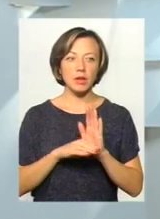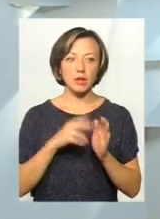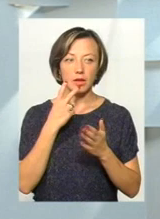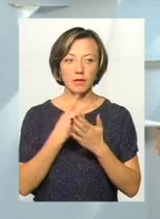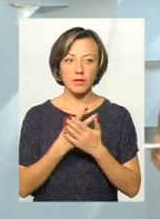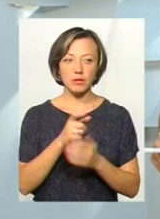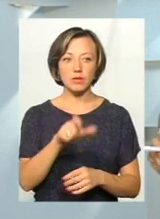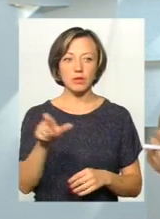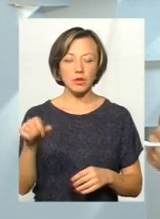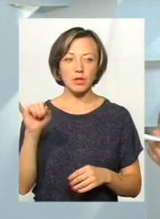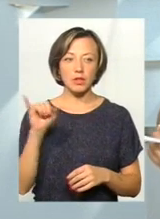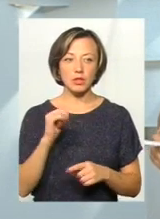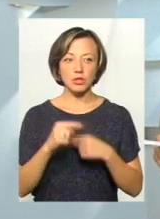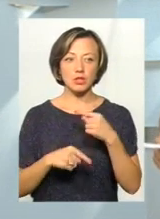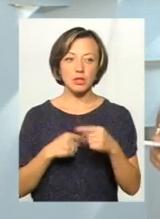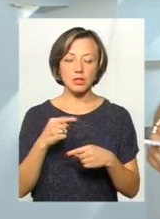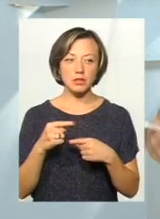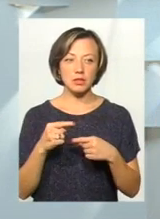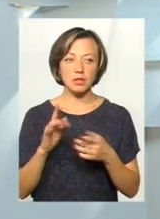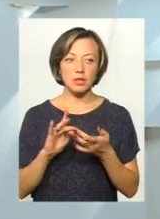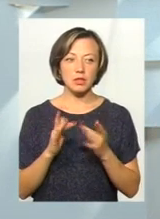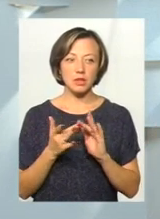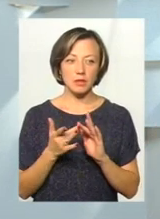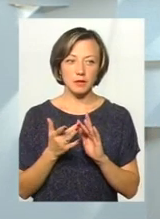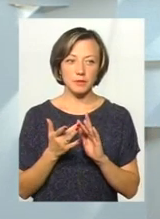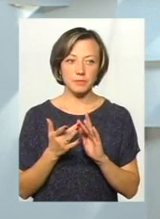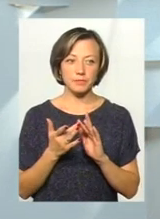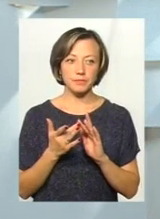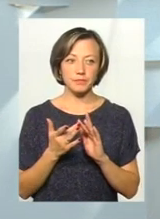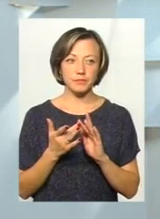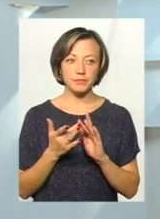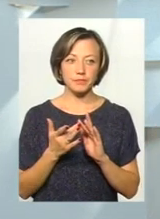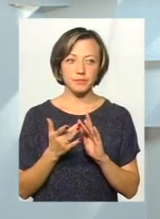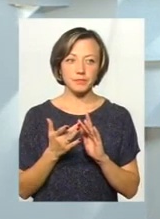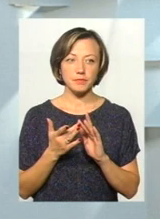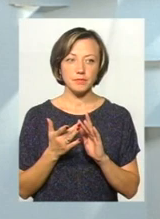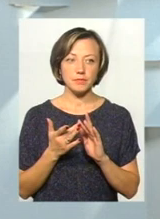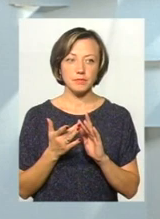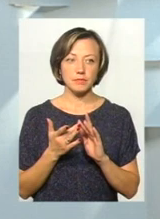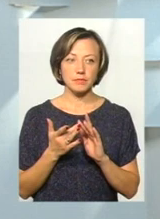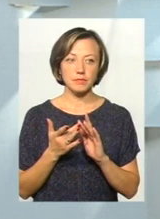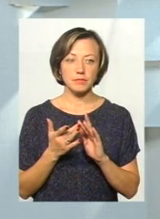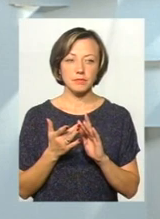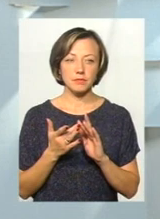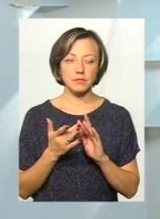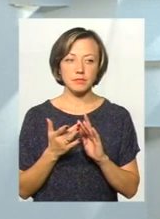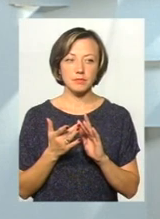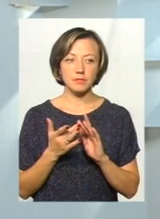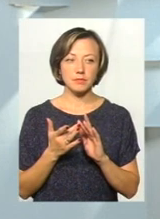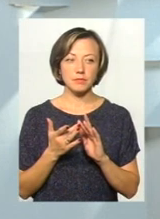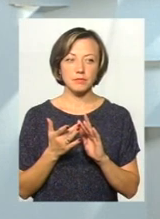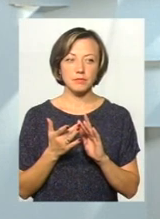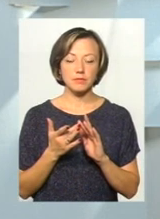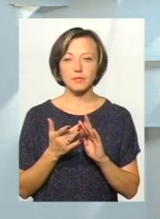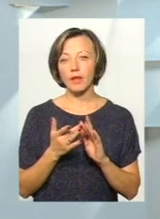глядачі, а через маємо можливість бачити, в нас